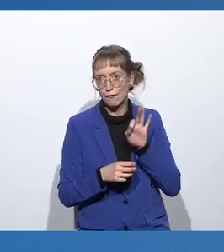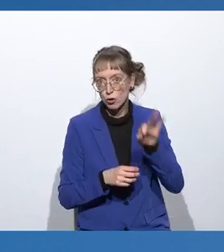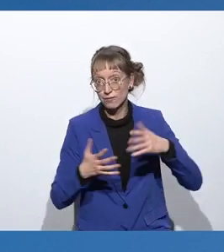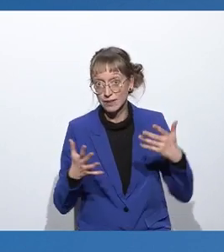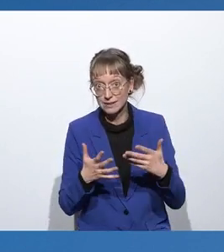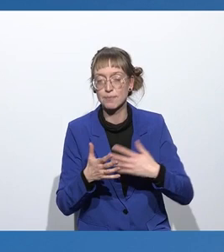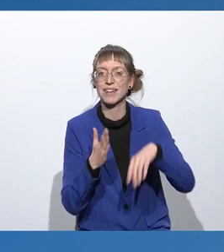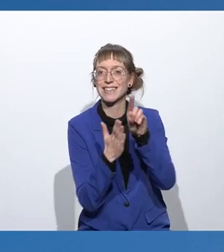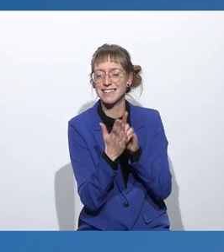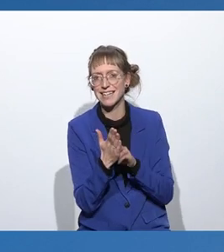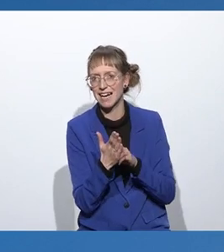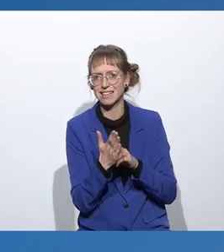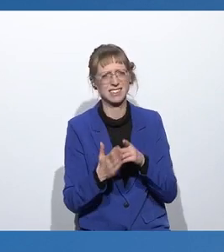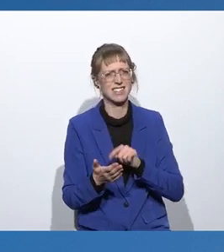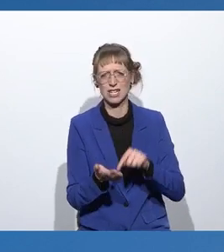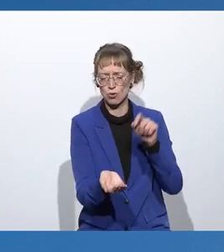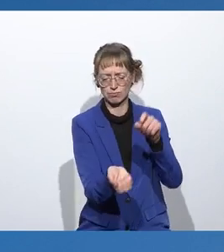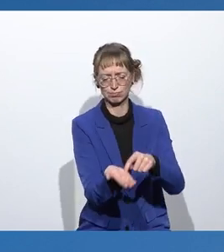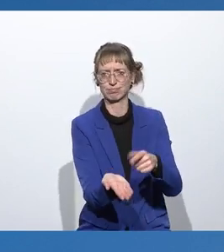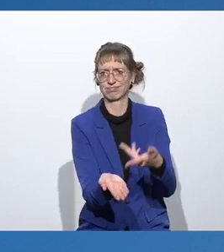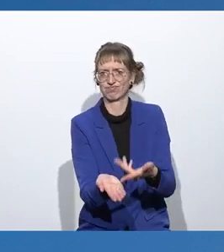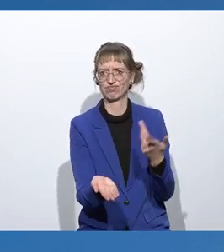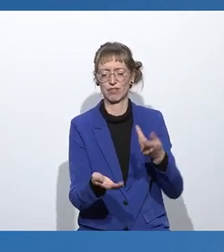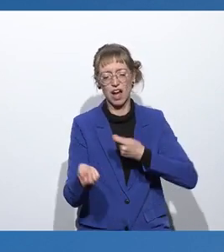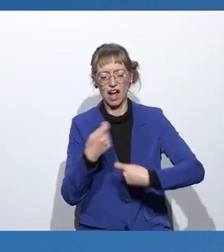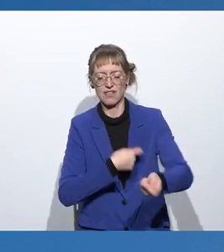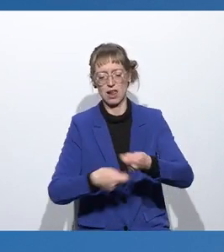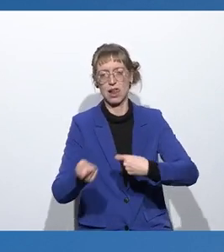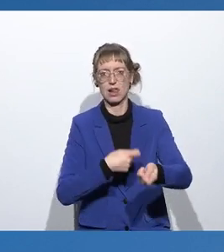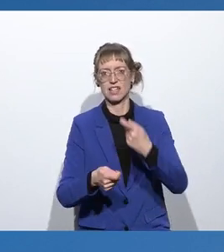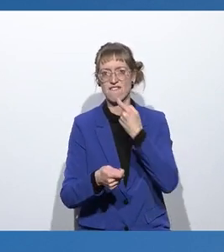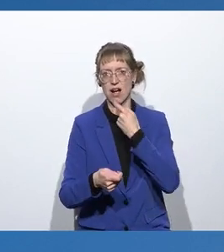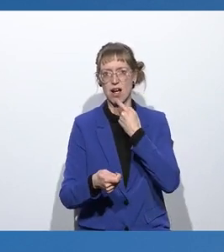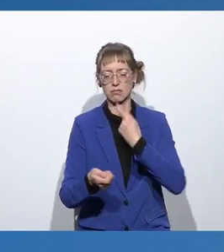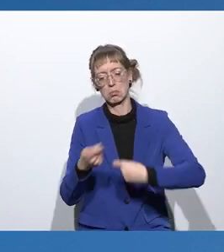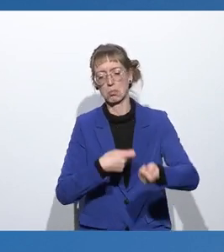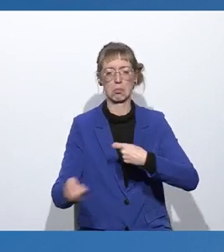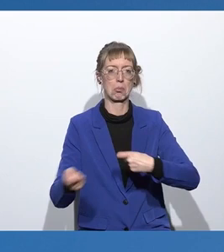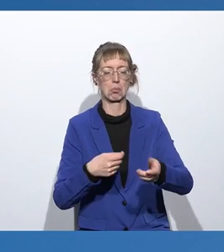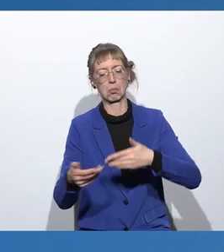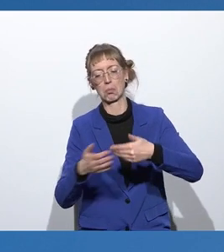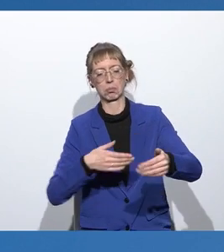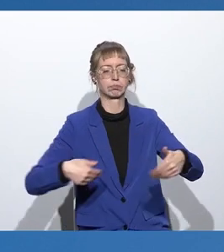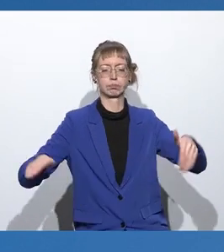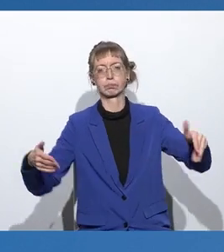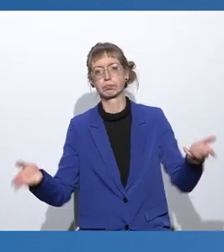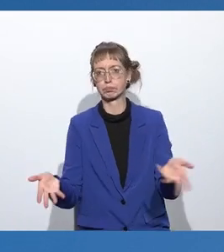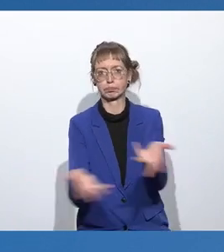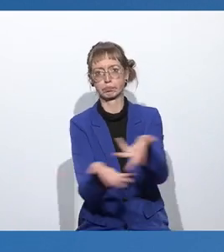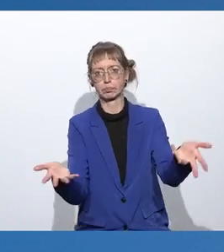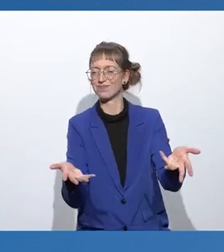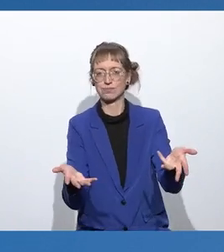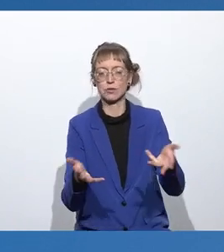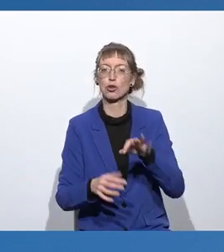Daten nicht als bloße Handelsware behandelt werden. Stattdessen sollen die Daten zum Beispiel für